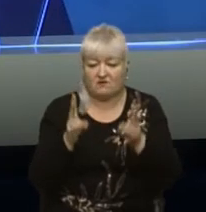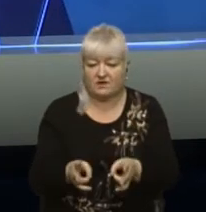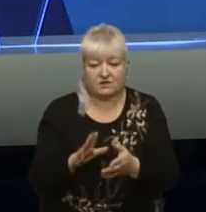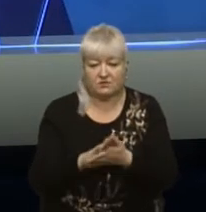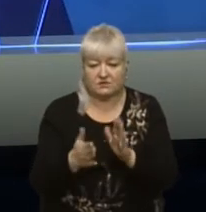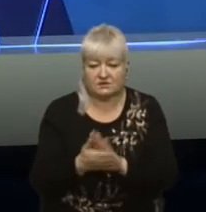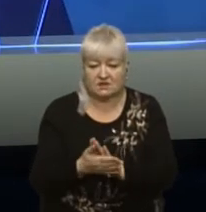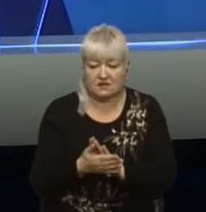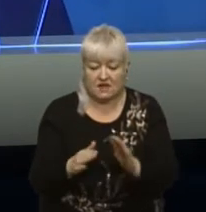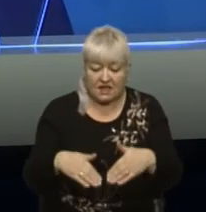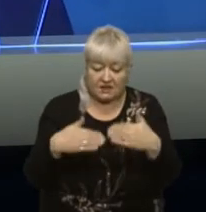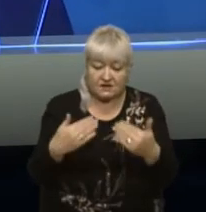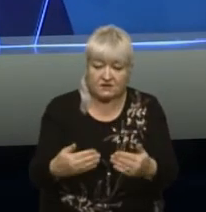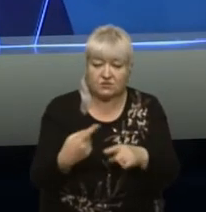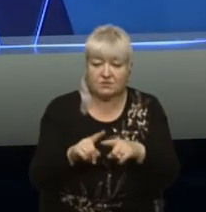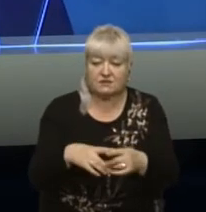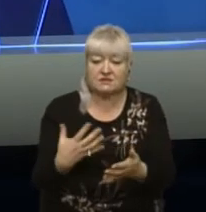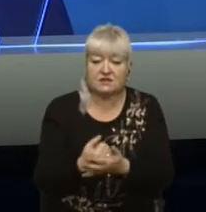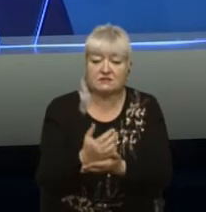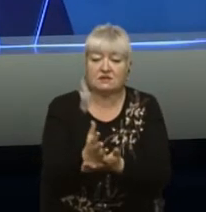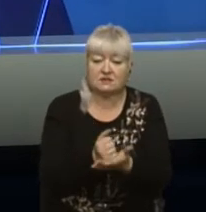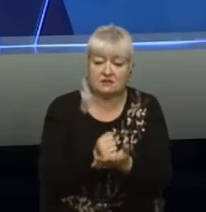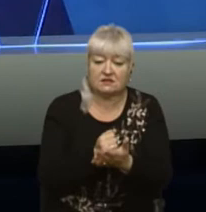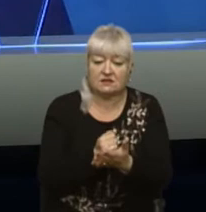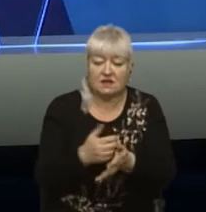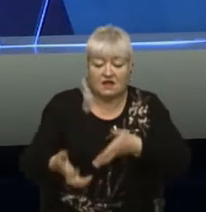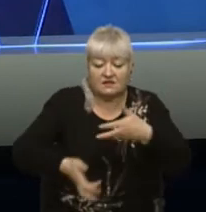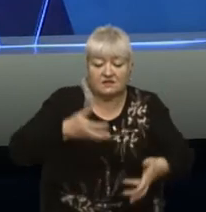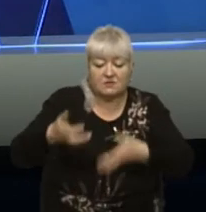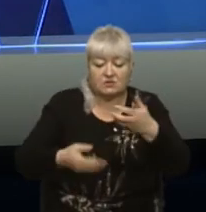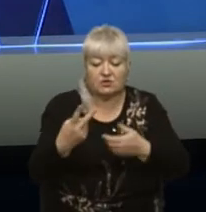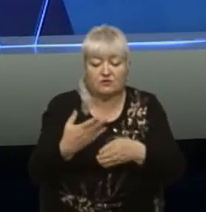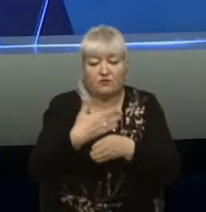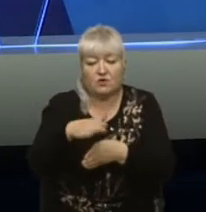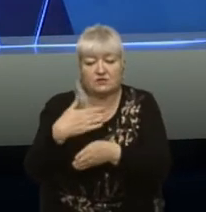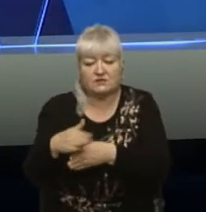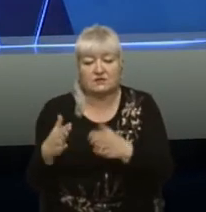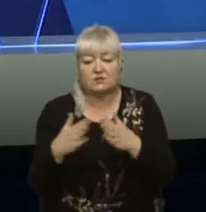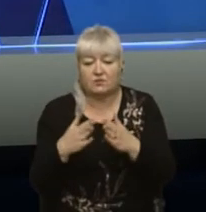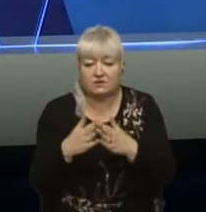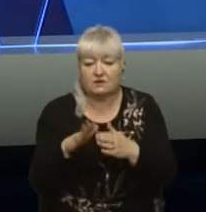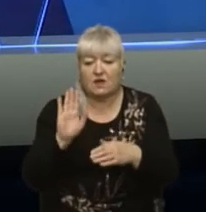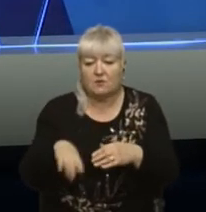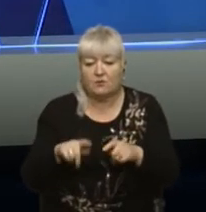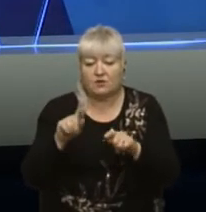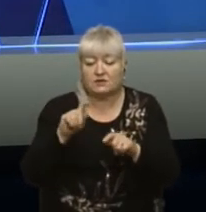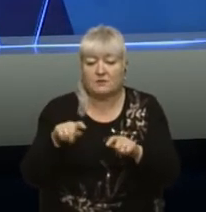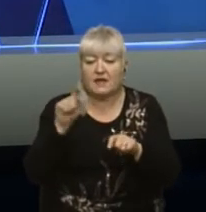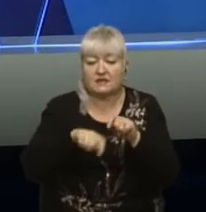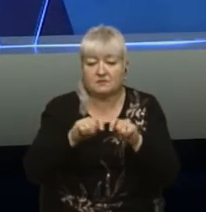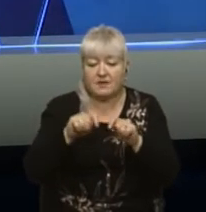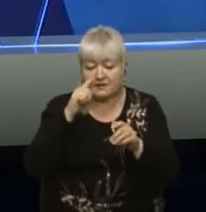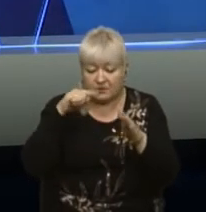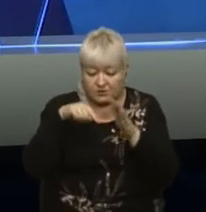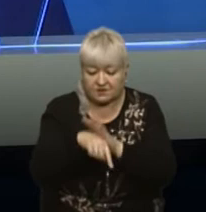Тобто крок наш наступний – це знайти ресурс на демонтаж двох частин, які залишилися будівлі. Після цього експерти потрапляють в підвальні